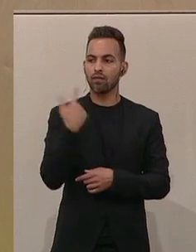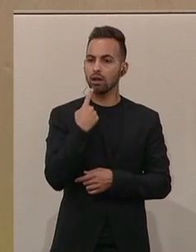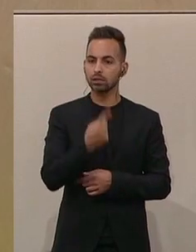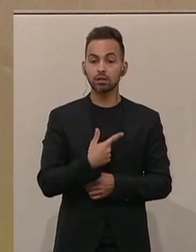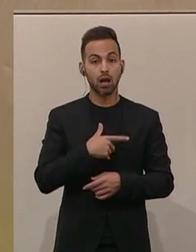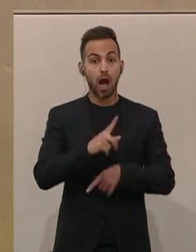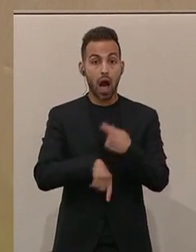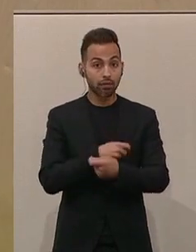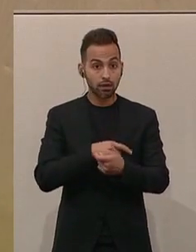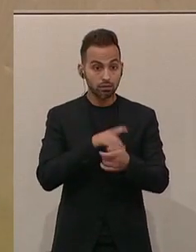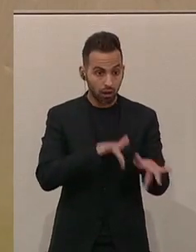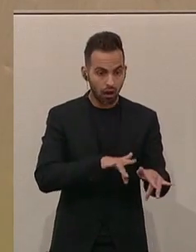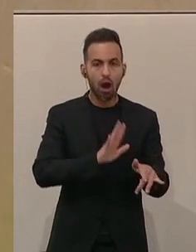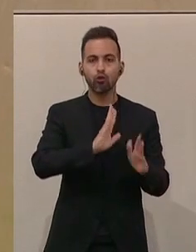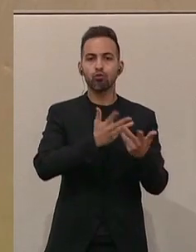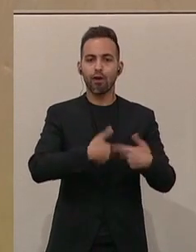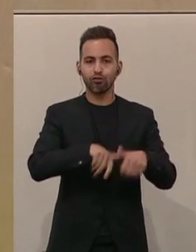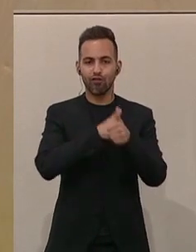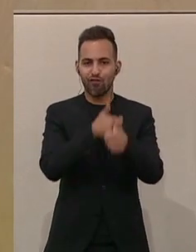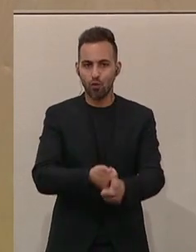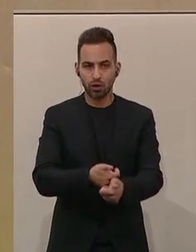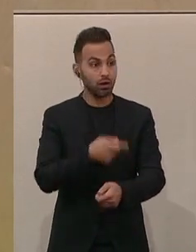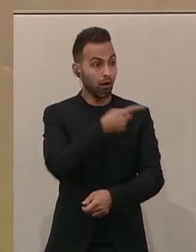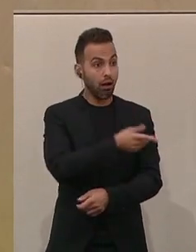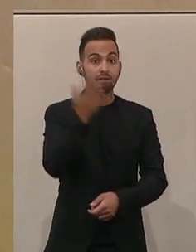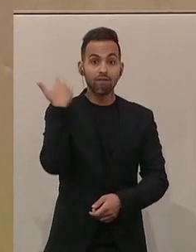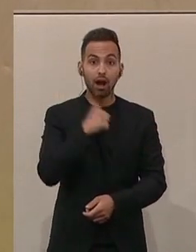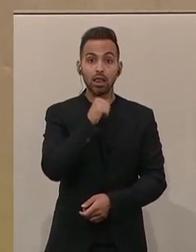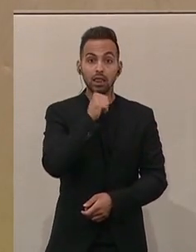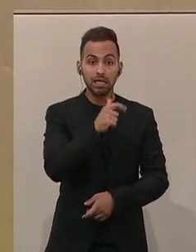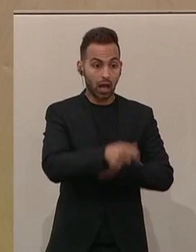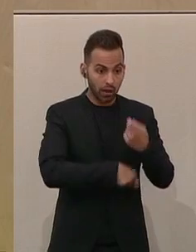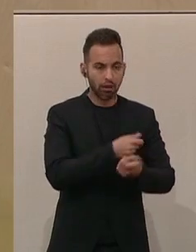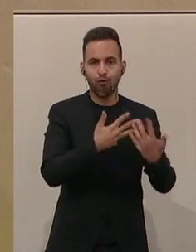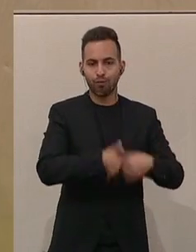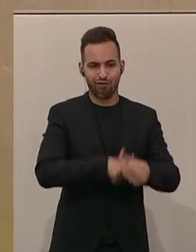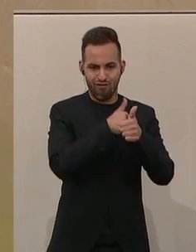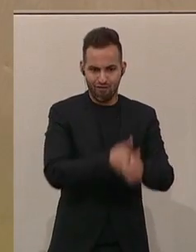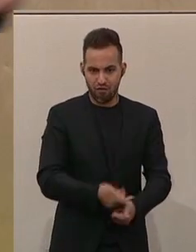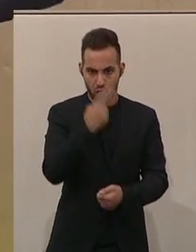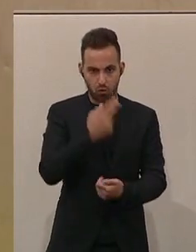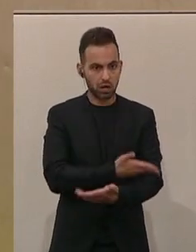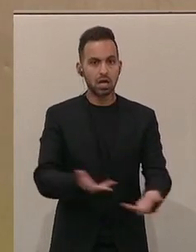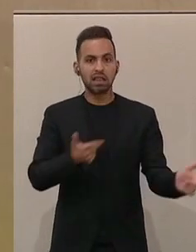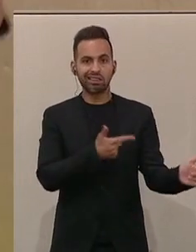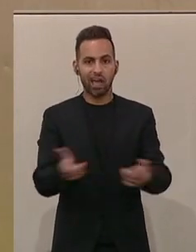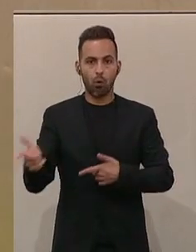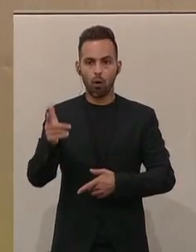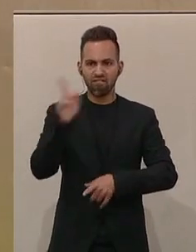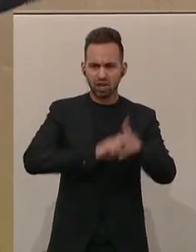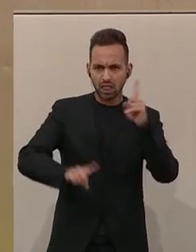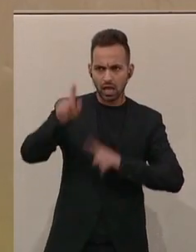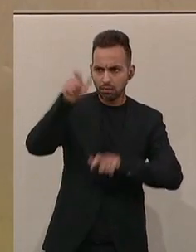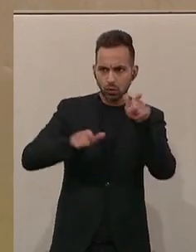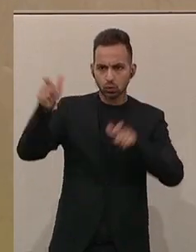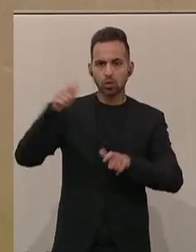hat Folgen. Und die Folgen Ihres Nicht-Handelns haben wir ja gesehen in ganz Europa, wo der Verdächtige durch ganz Europa